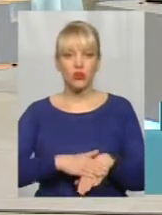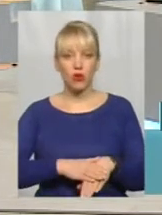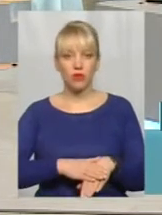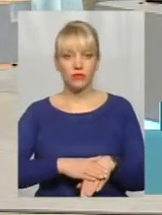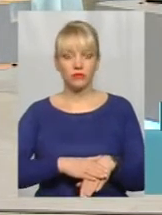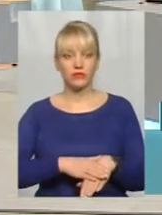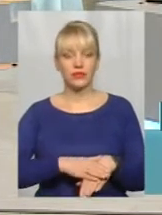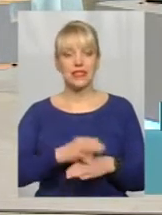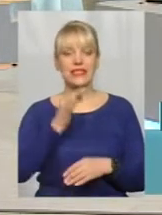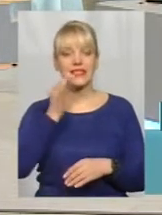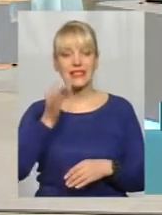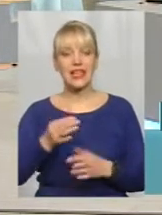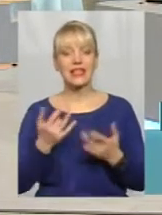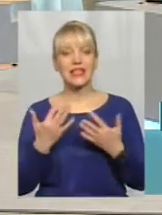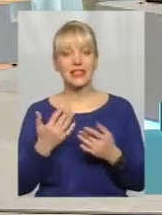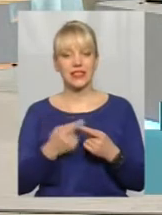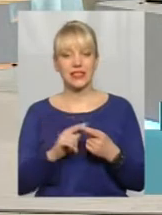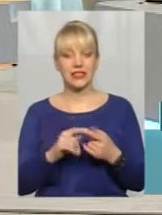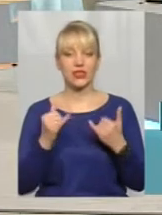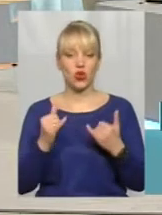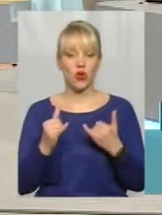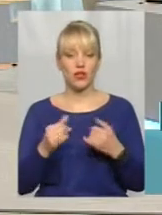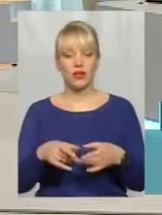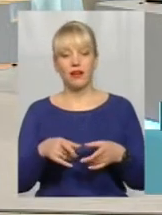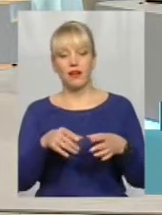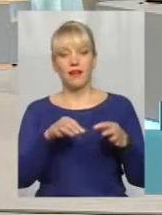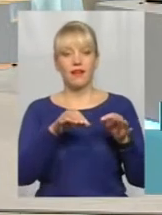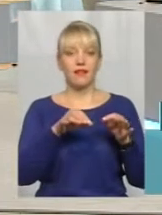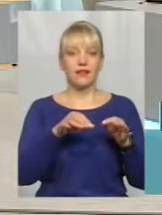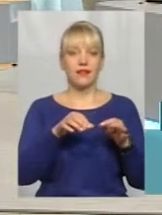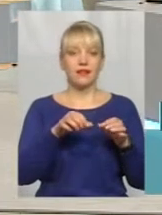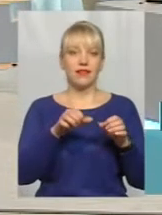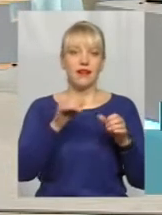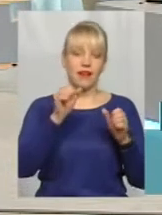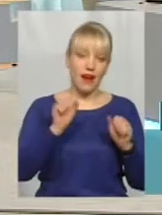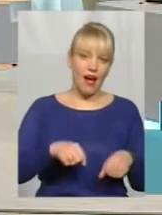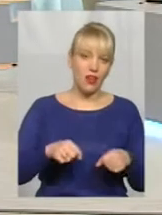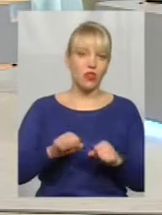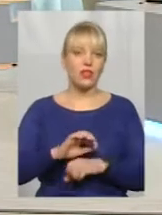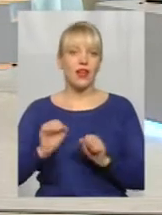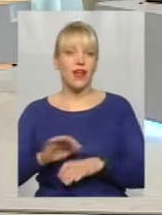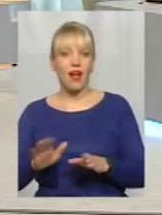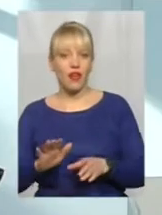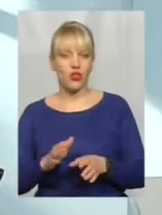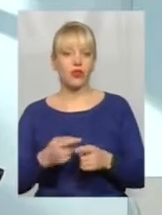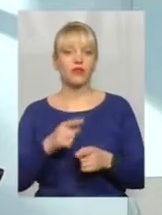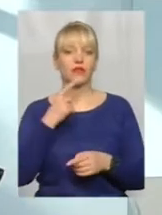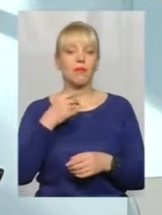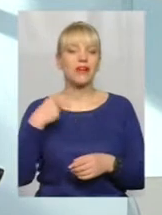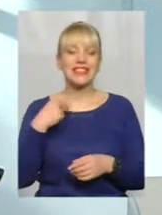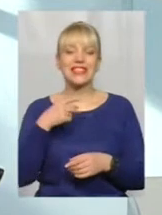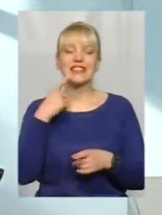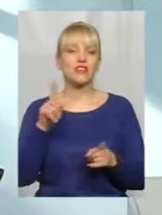Важко сказати, наскільки це сьогодні реально, нереально. Інша справа в тому, що президент сказав рівно те, що він міг